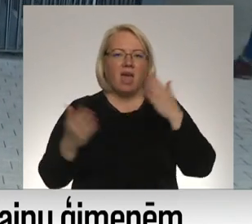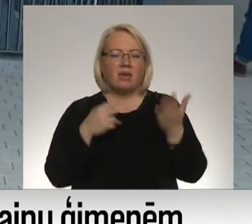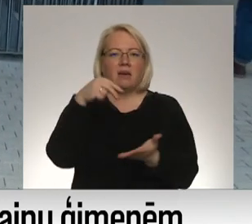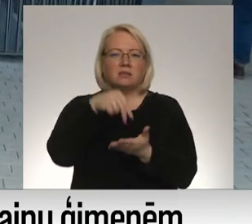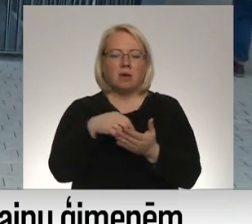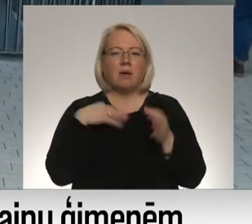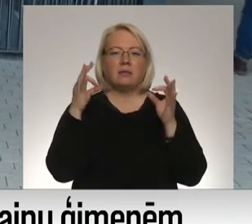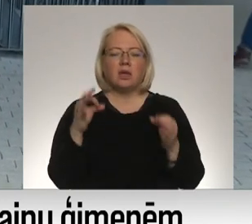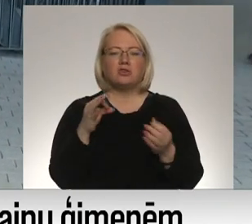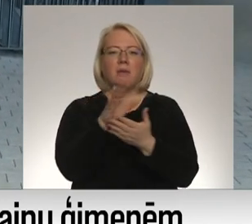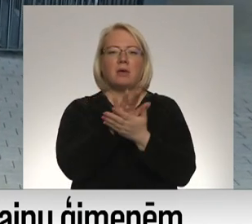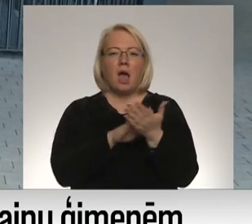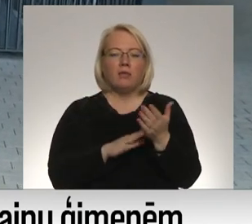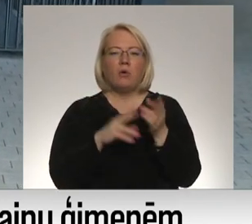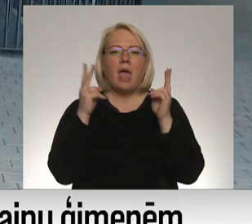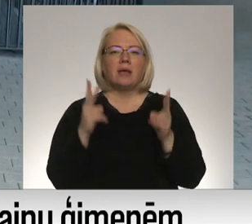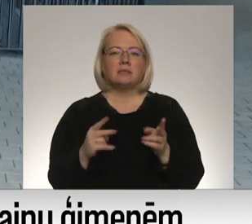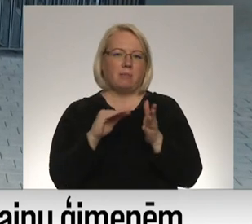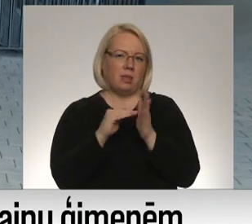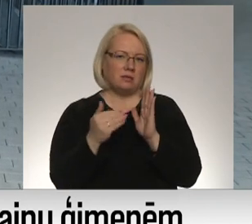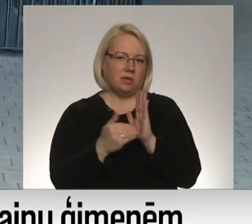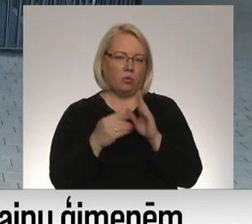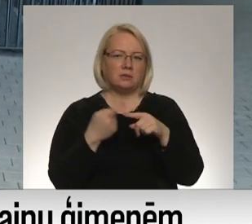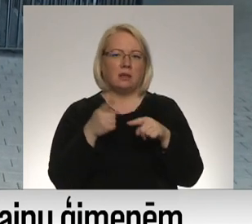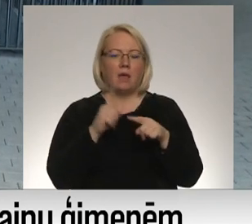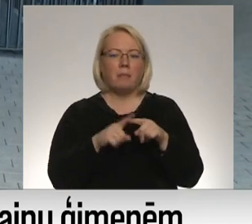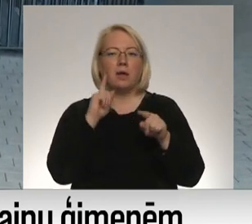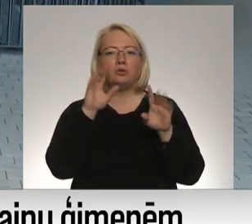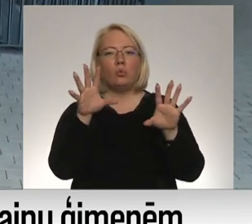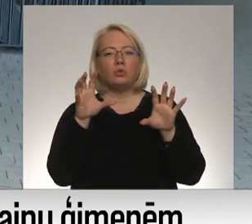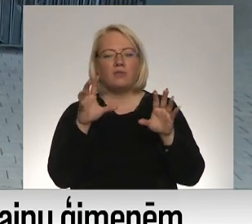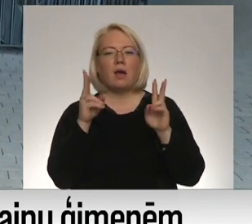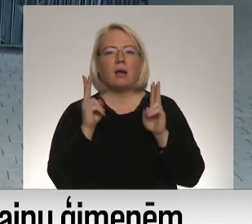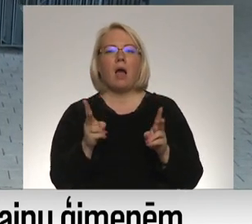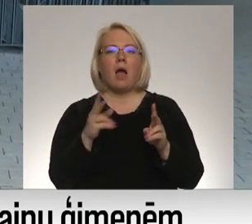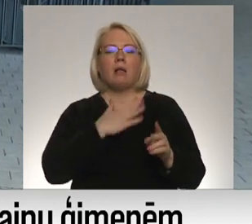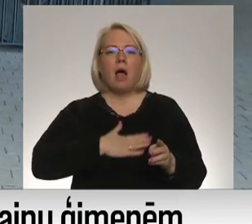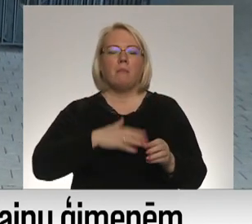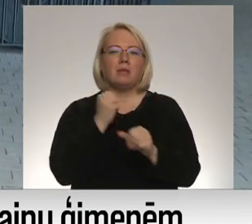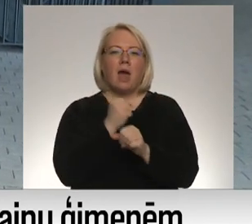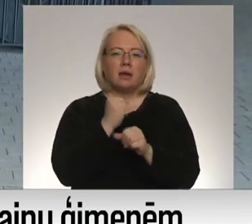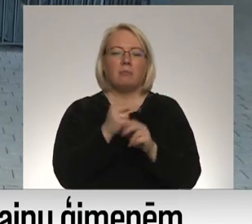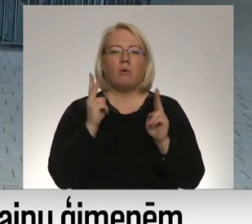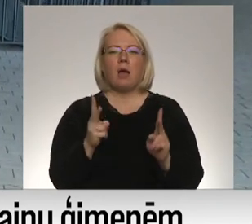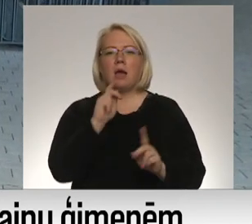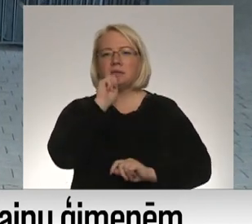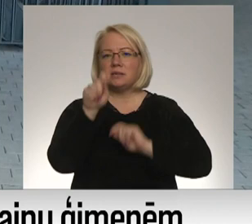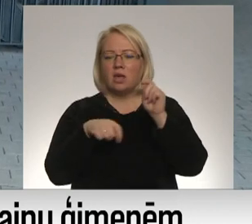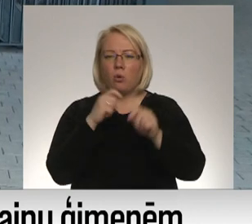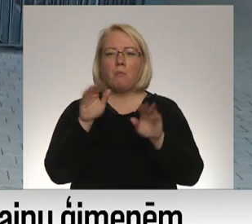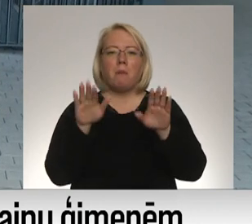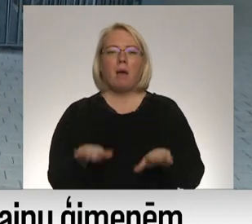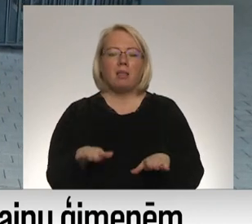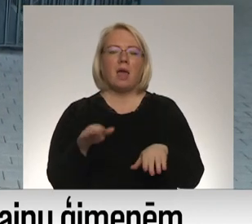jāatvainojas ekstremāli šī situācija, tāpēc uztvaram to kā labdarību, kā ziedojumu, paliekam